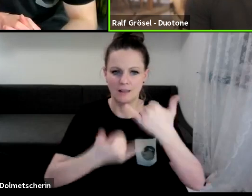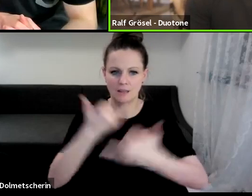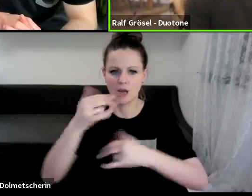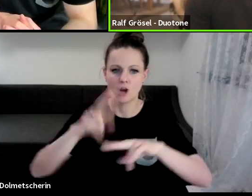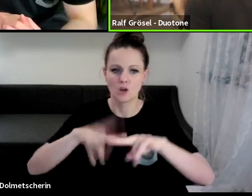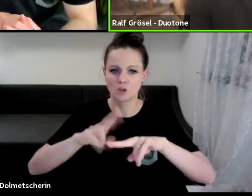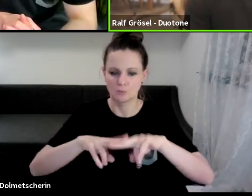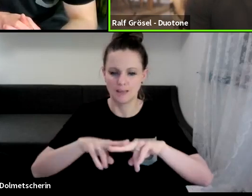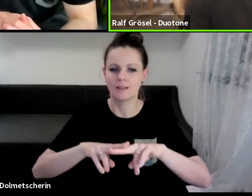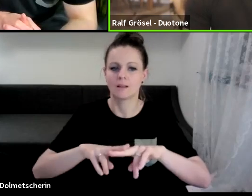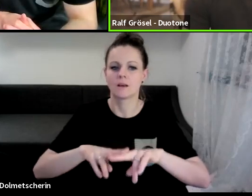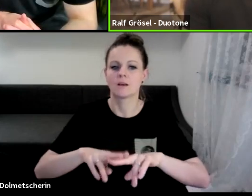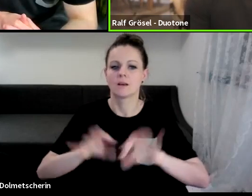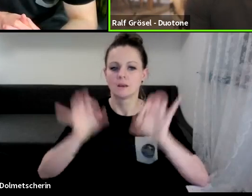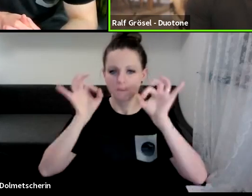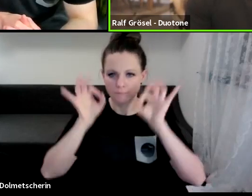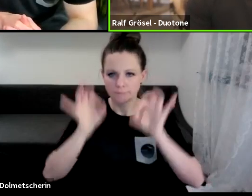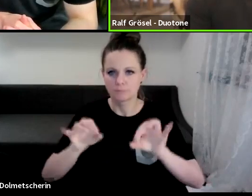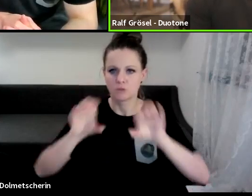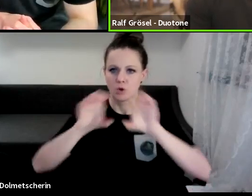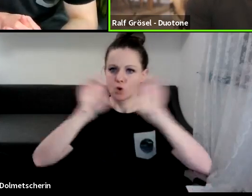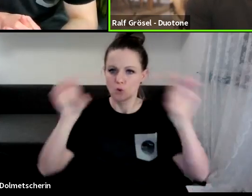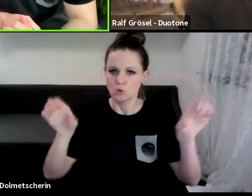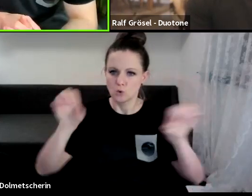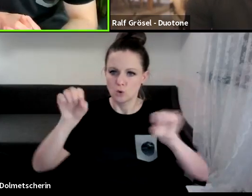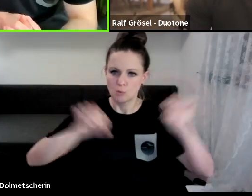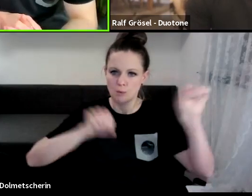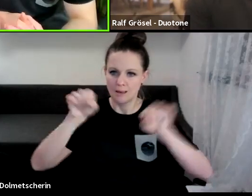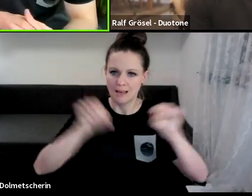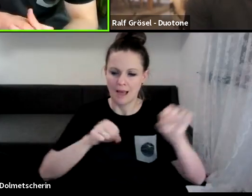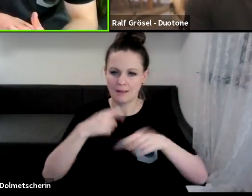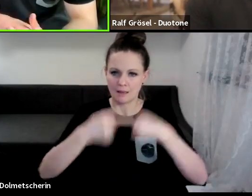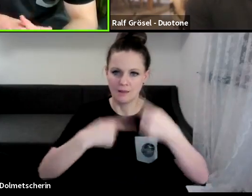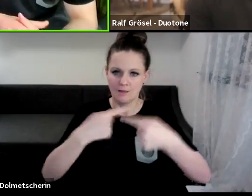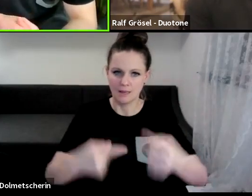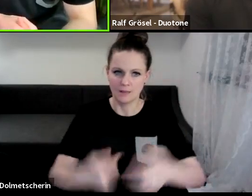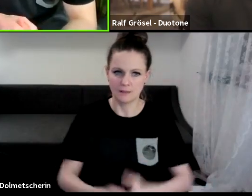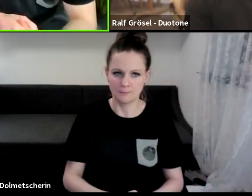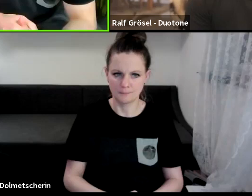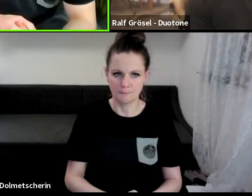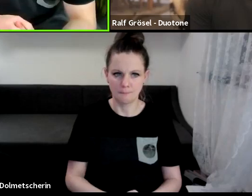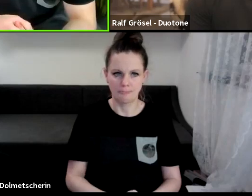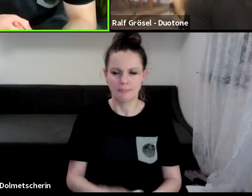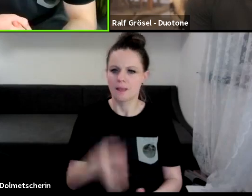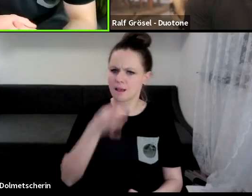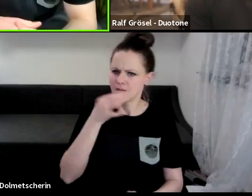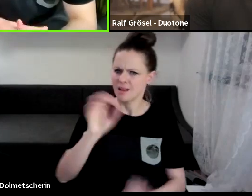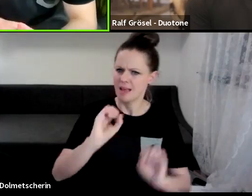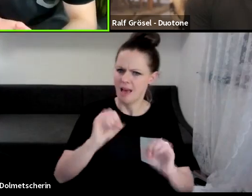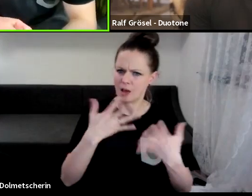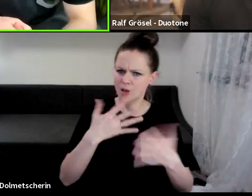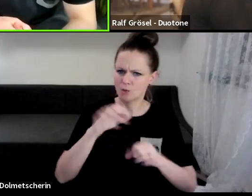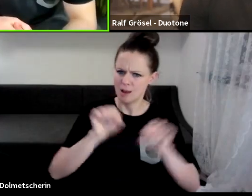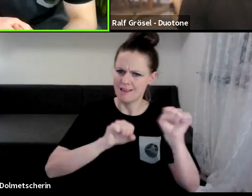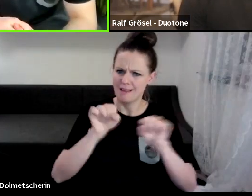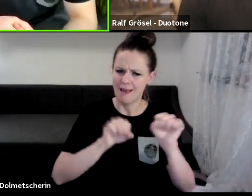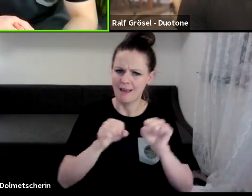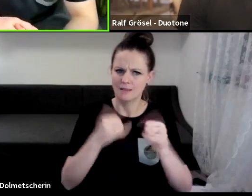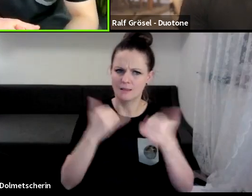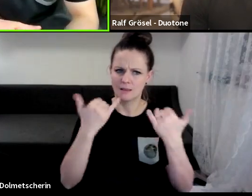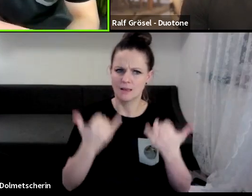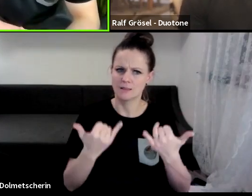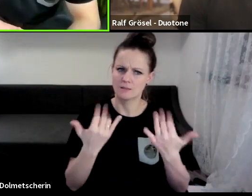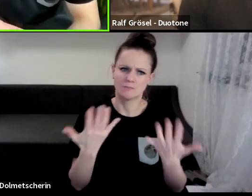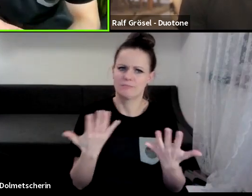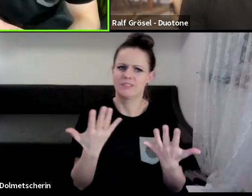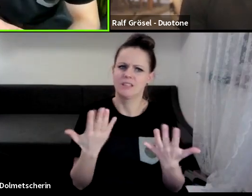tatsächlich auf eine Tubekite einfach dort einzusteigen. Und welche aktuellen Kites schreibst du jetzt auf deine, also